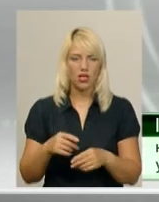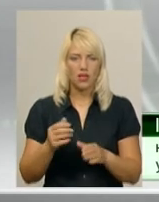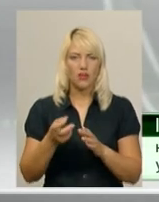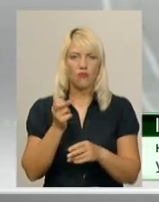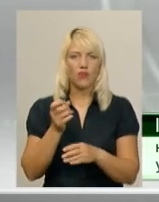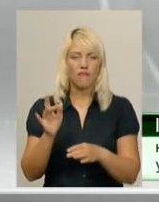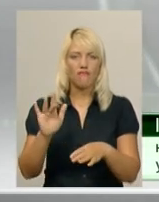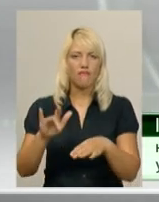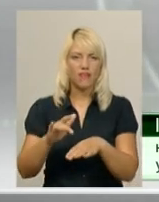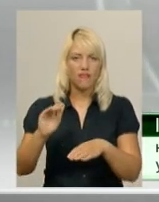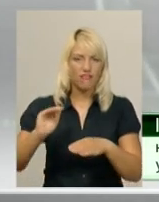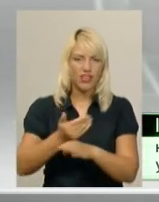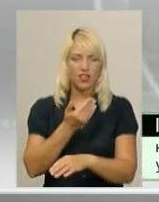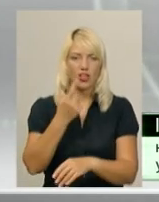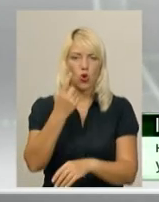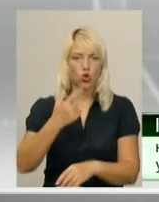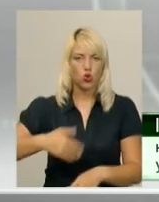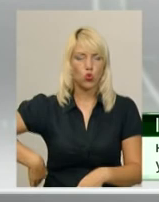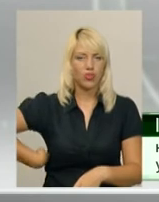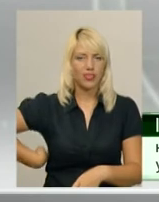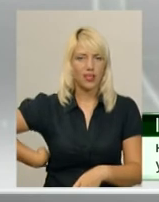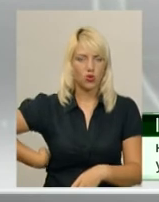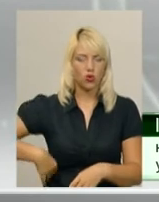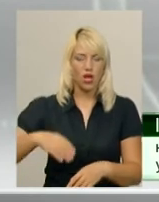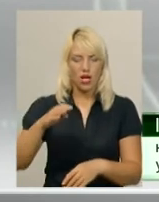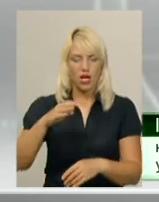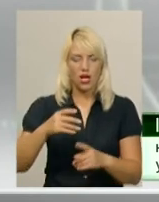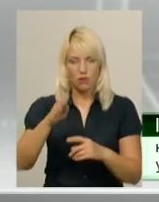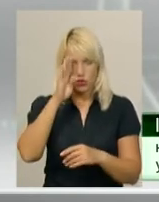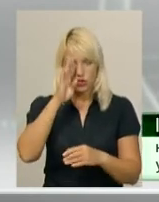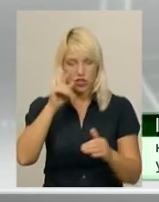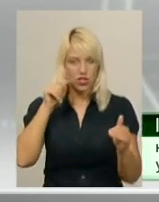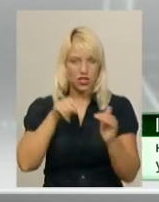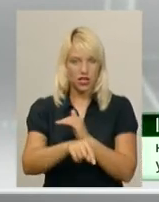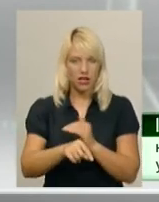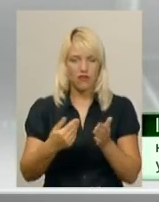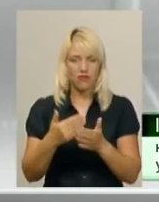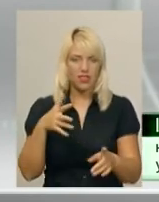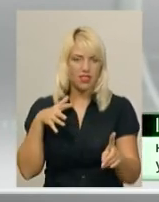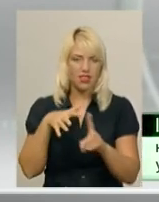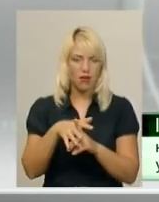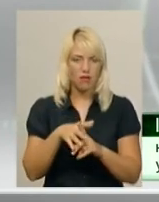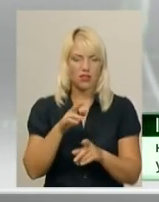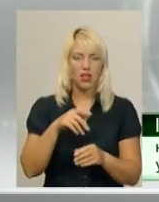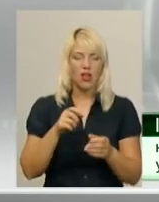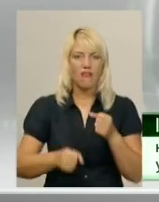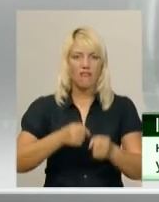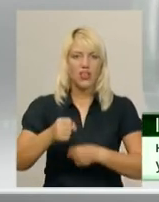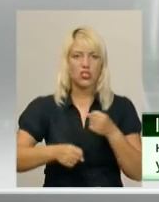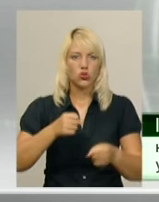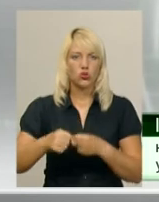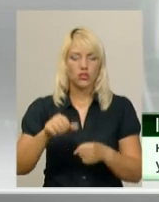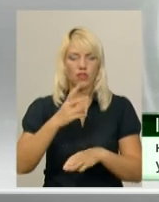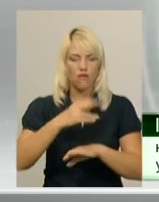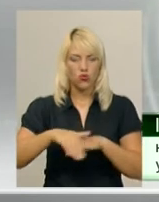Потерпілий, тікаючи від нападника, вибіг на вулиці Довженка, де в цей час якраз перебували патрульні поліцейські,